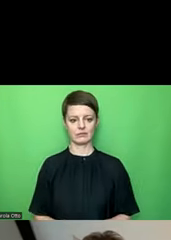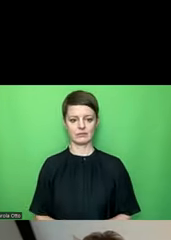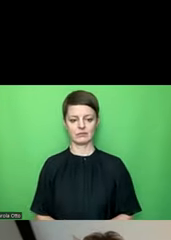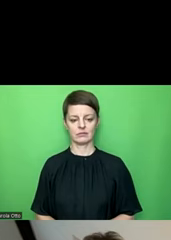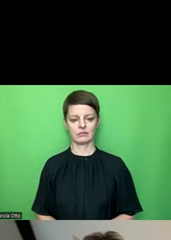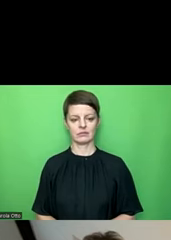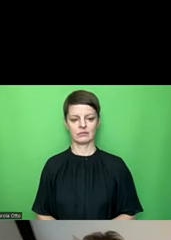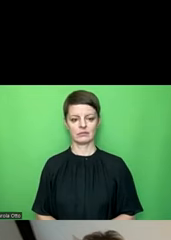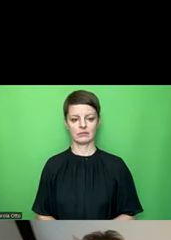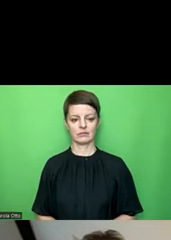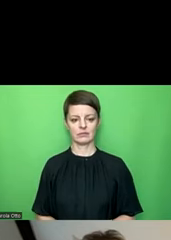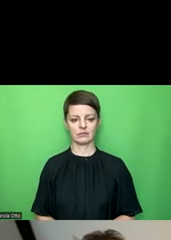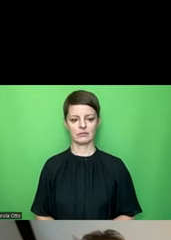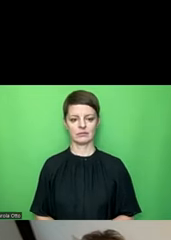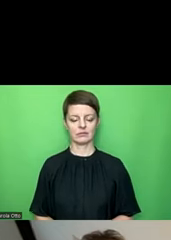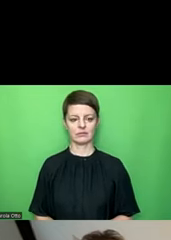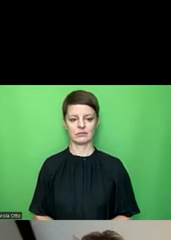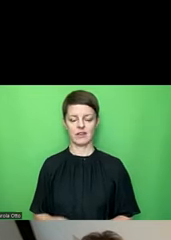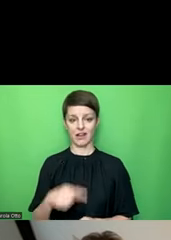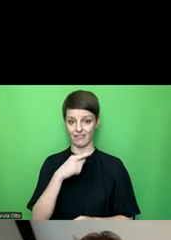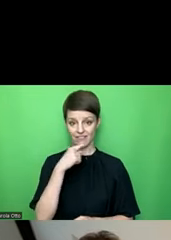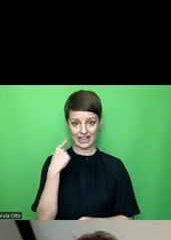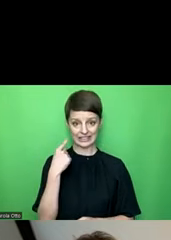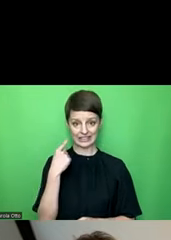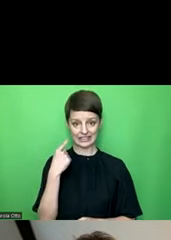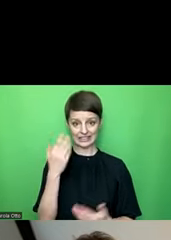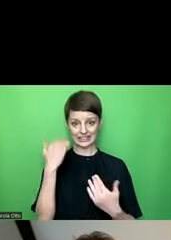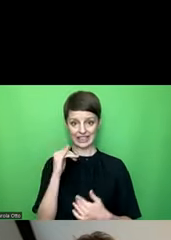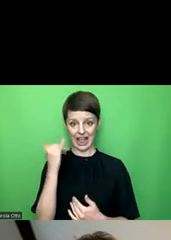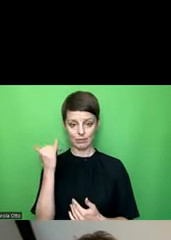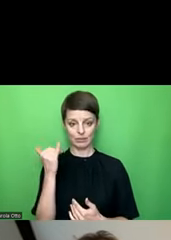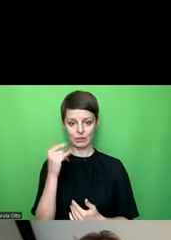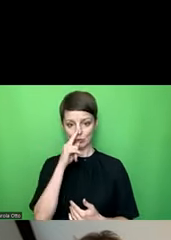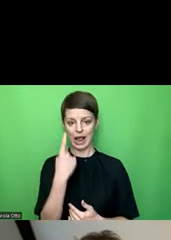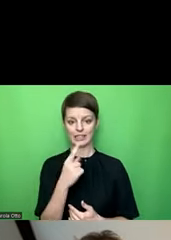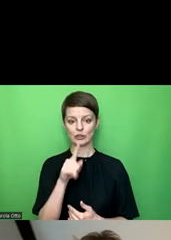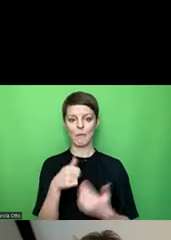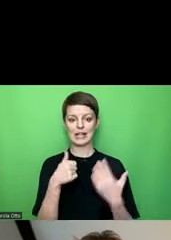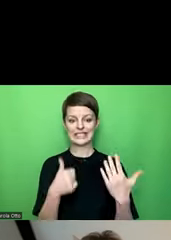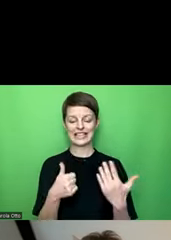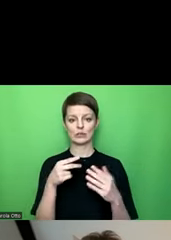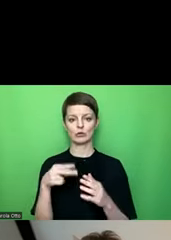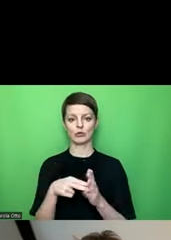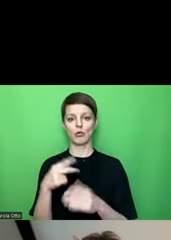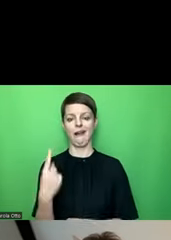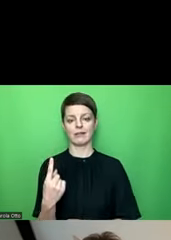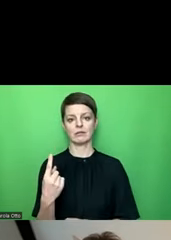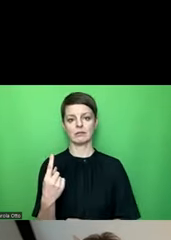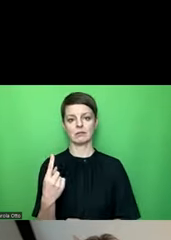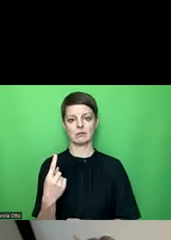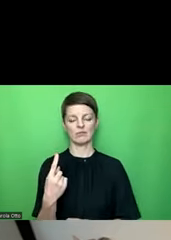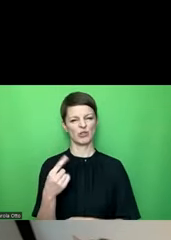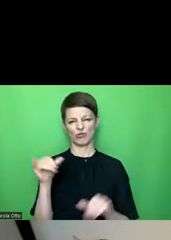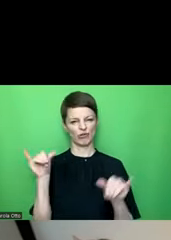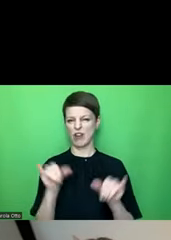weiß auf gelb und sehe, das ist nur 1,6 zu 1. Das ist also ganz